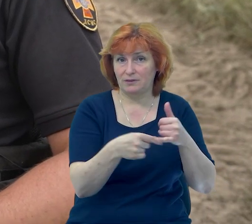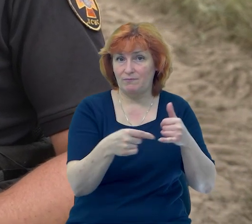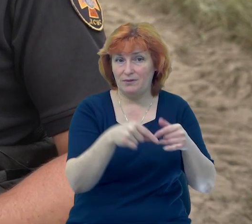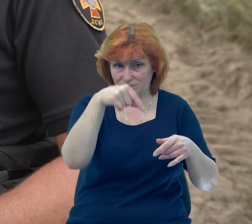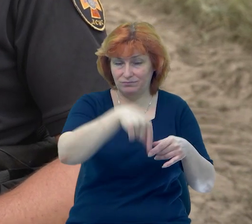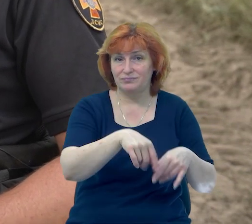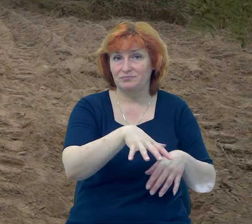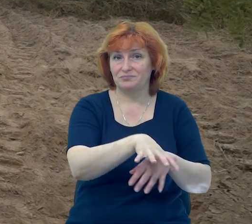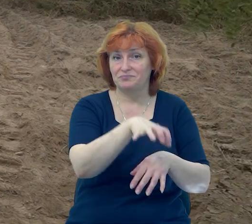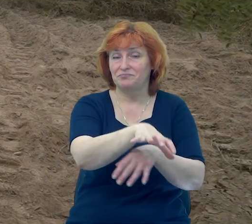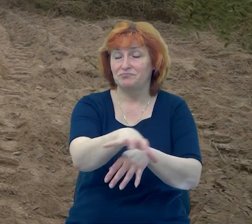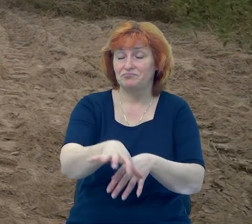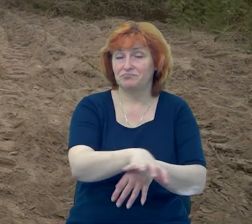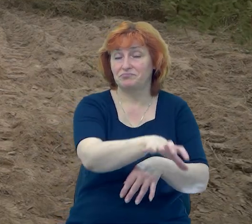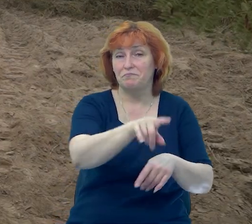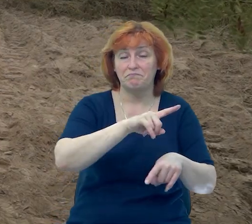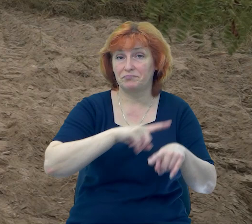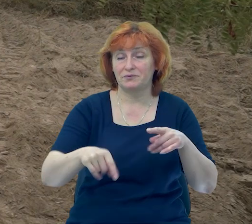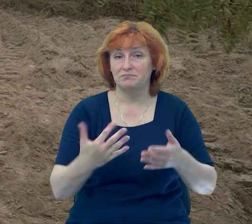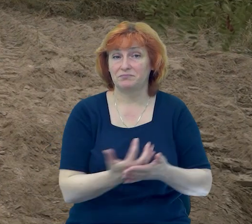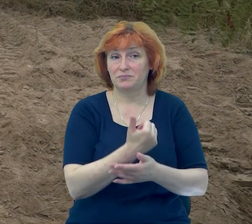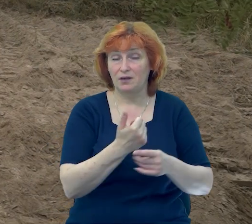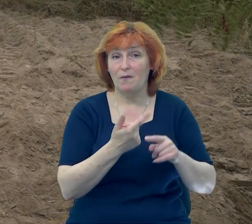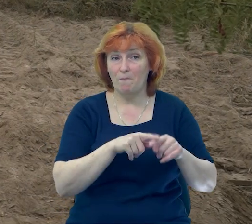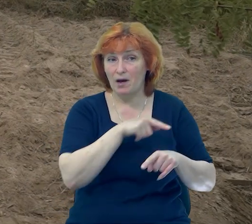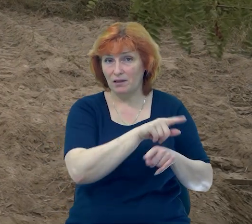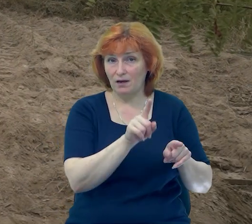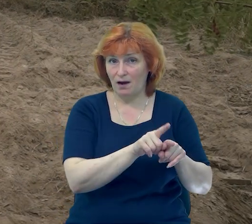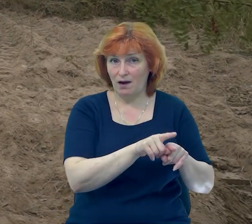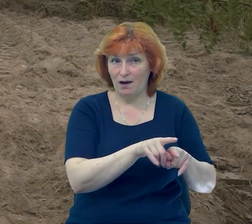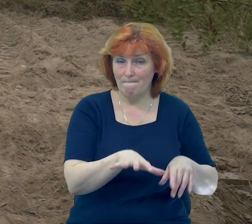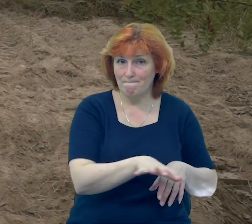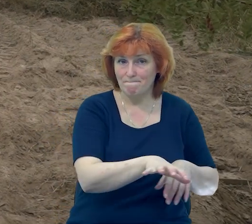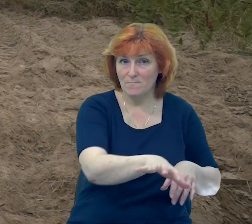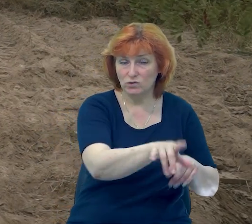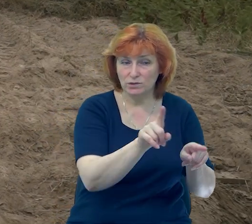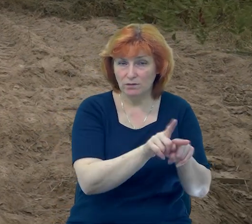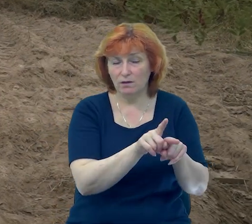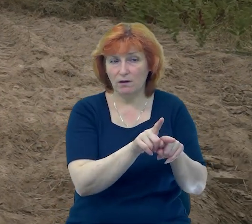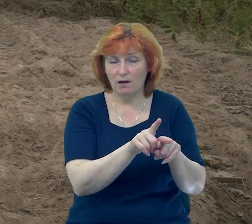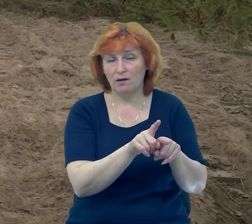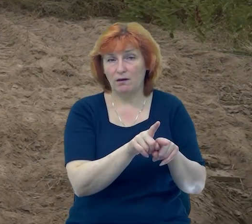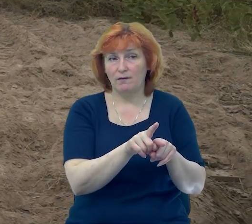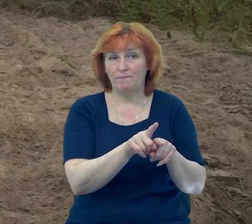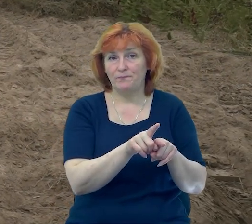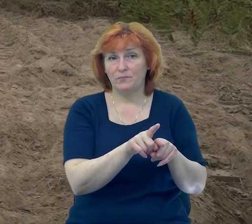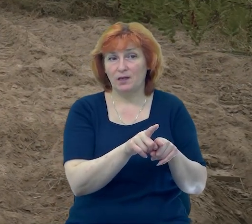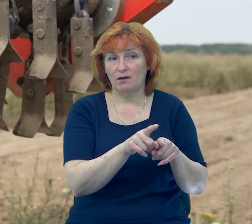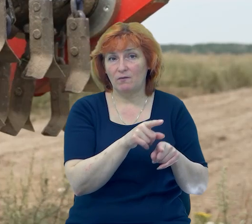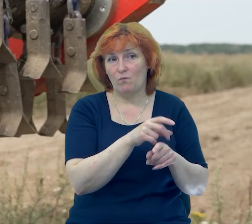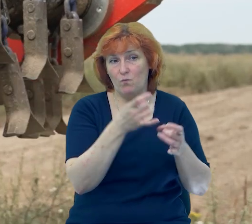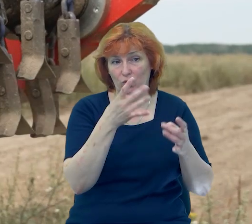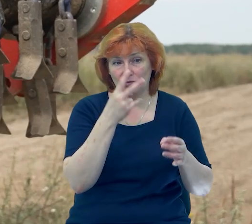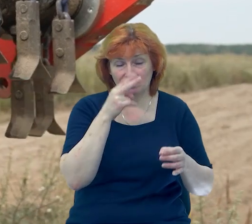ґрунті. І все. Машина, ці вибухонебезпечні предмети своїм робочим органом, вона їх